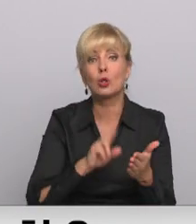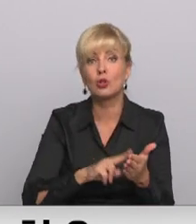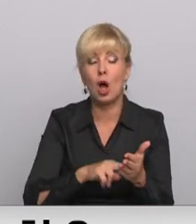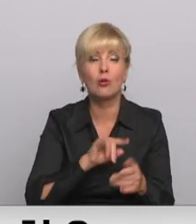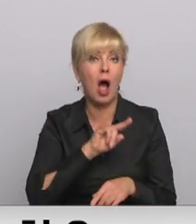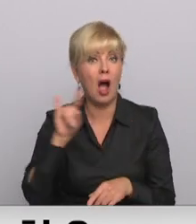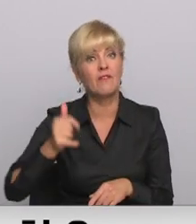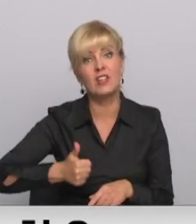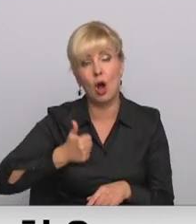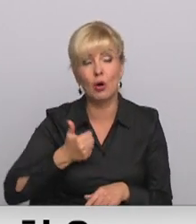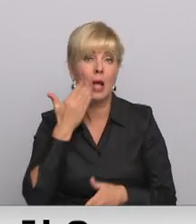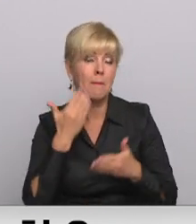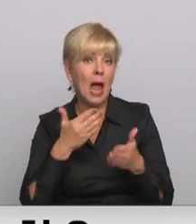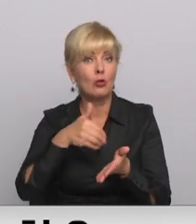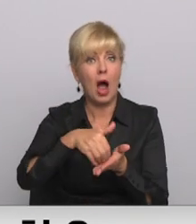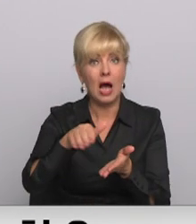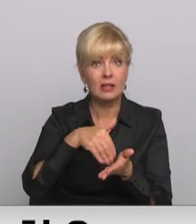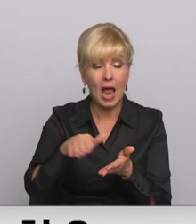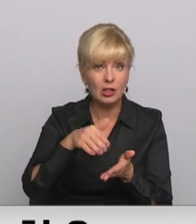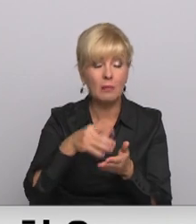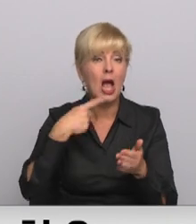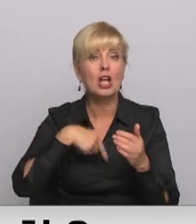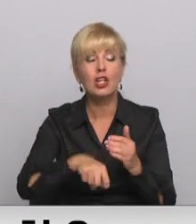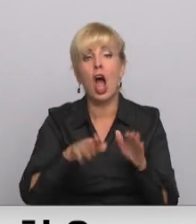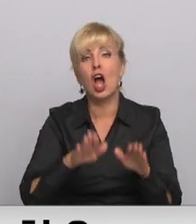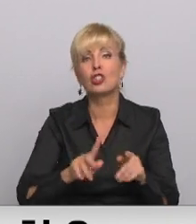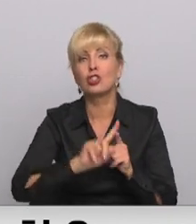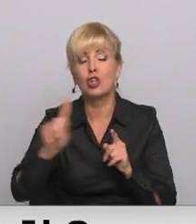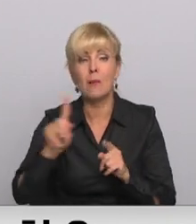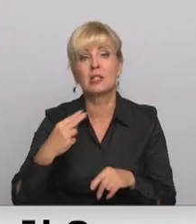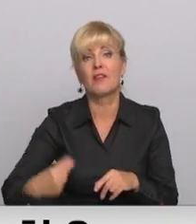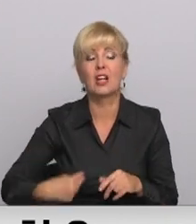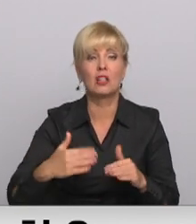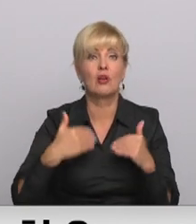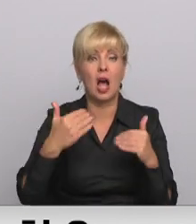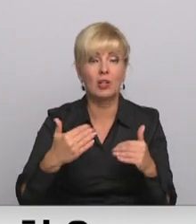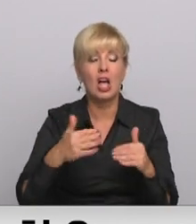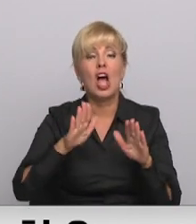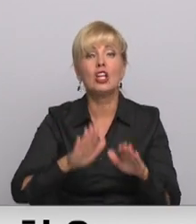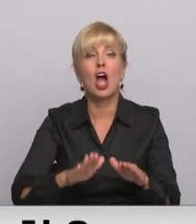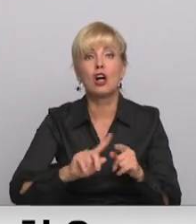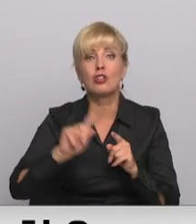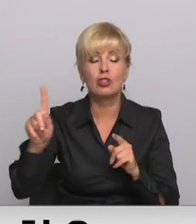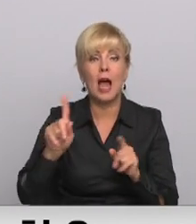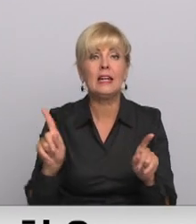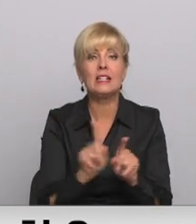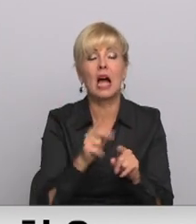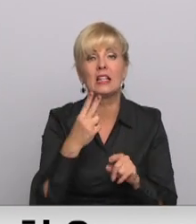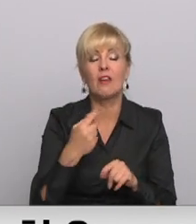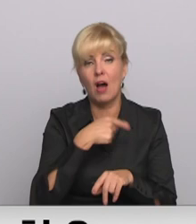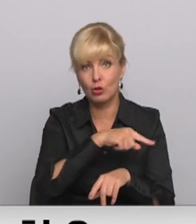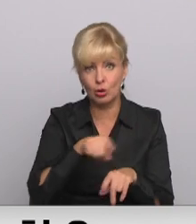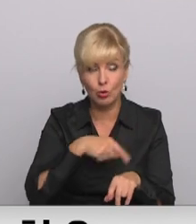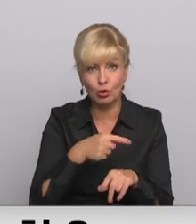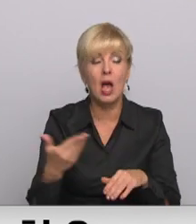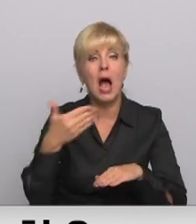abjokompānijām un mēģina atteikties no netāliem iekšzemes reisiem. Piemēram, Francijā tiek atcelt iekšzemes lidojumi, kas īsāka par divatpus stundām un ko